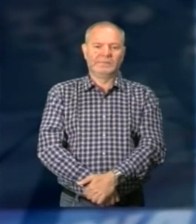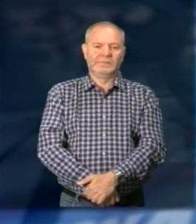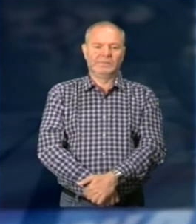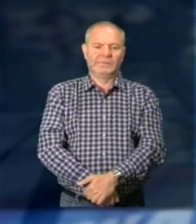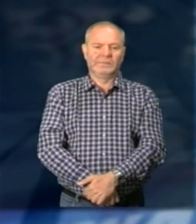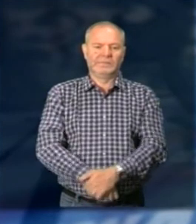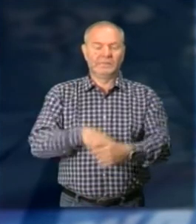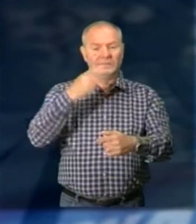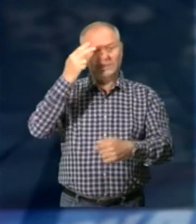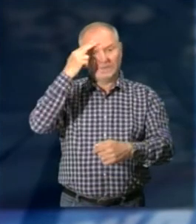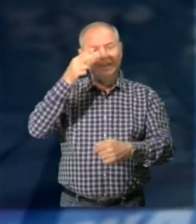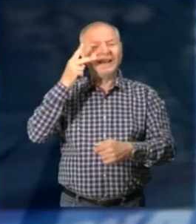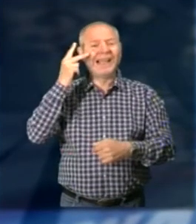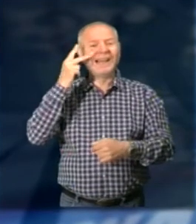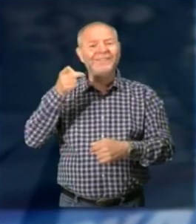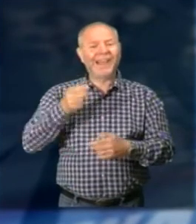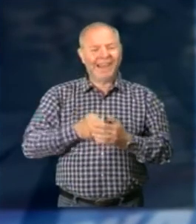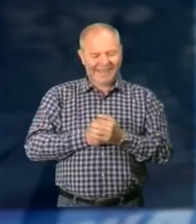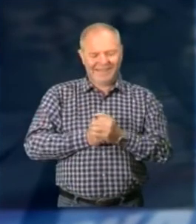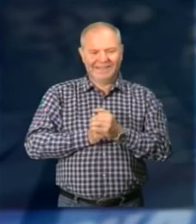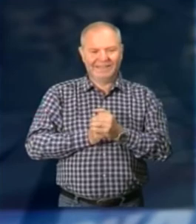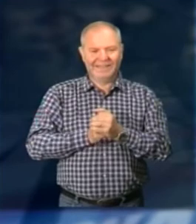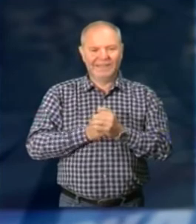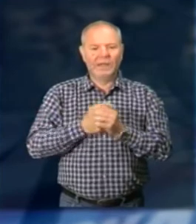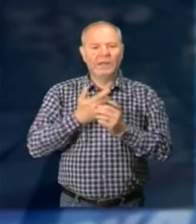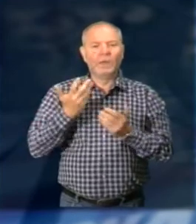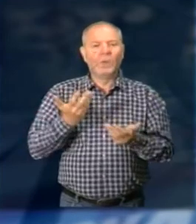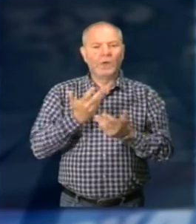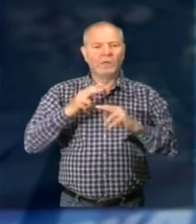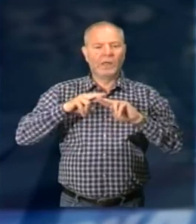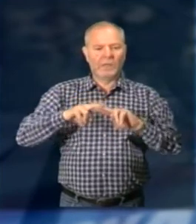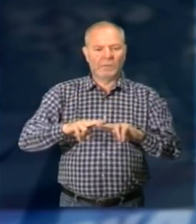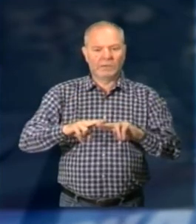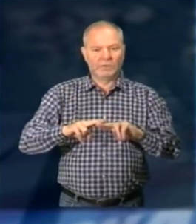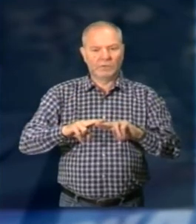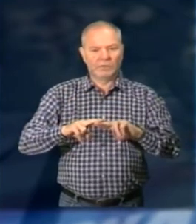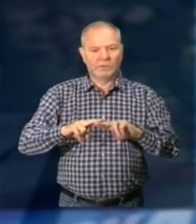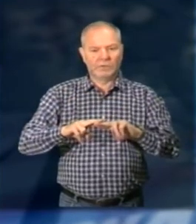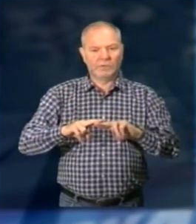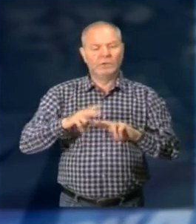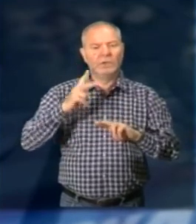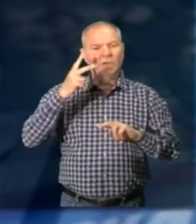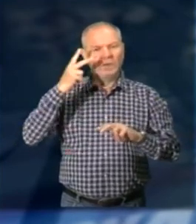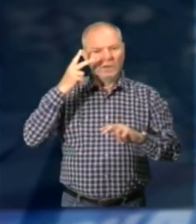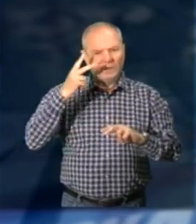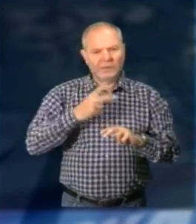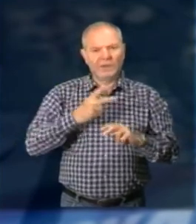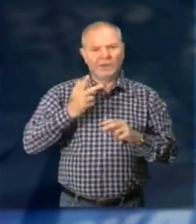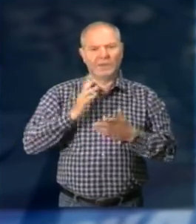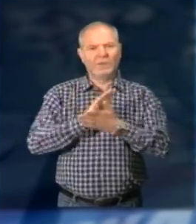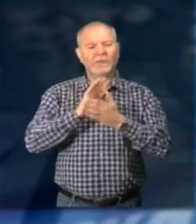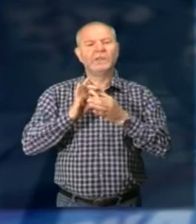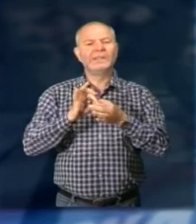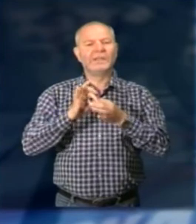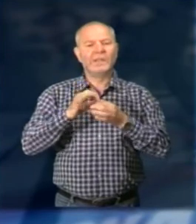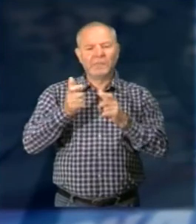Ricordate il carnevale, beh è passato da un pezzo Però qualcosa è rimasto Che non è solamente la festa ma il gesto di solidarietà Che i giovani di